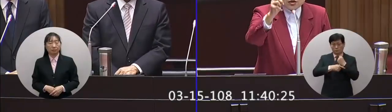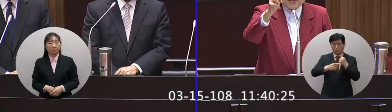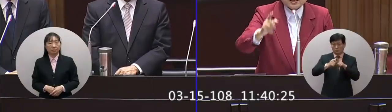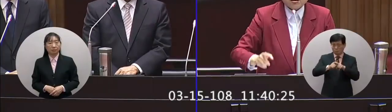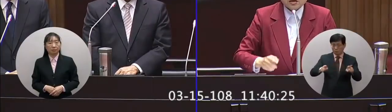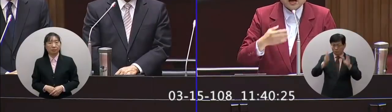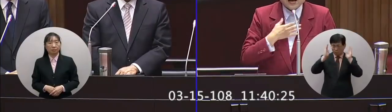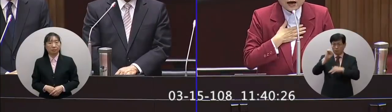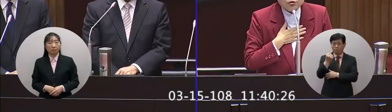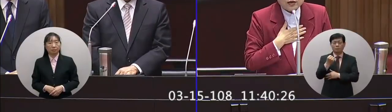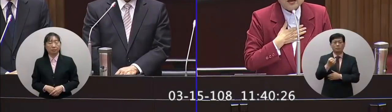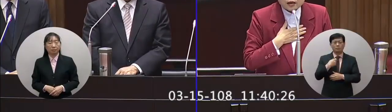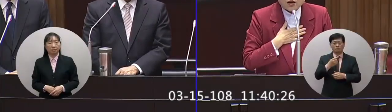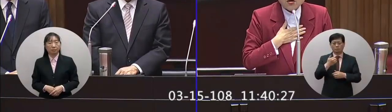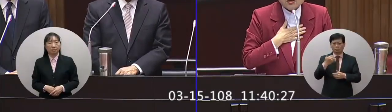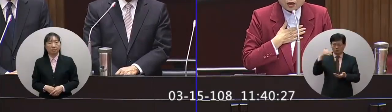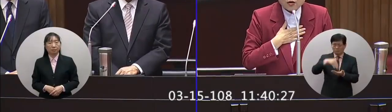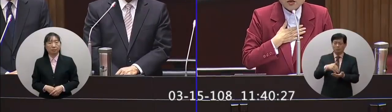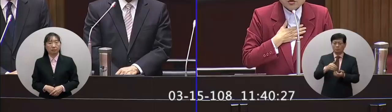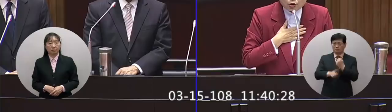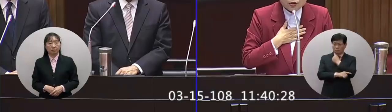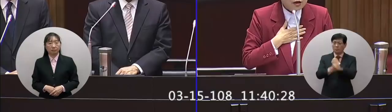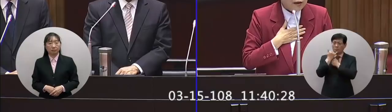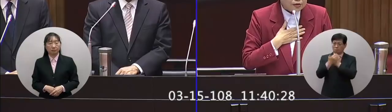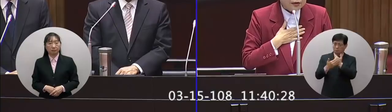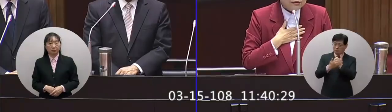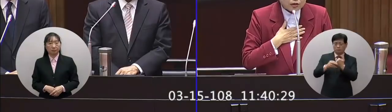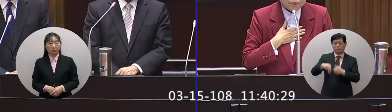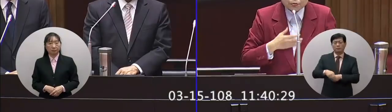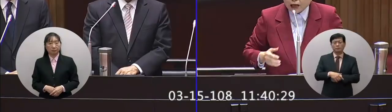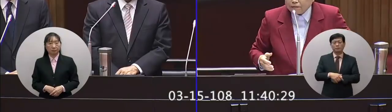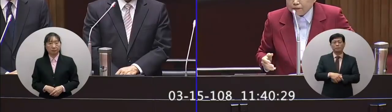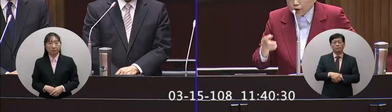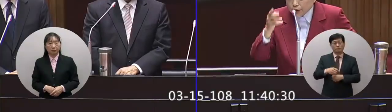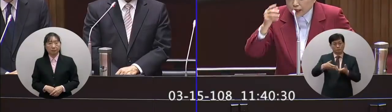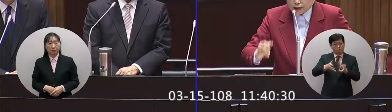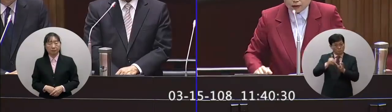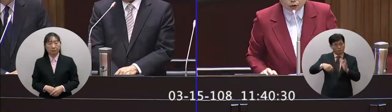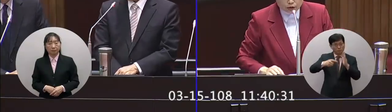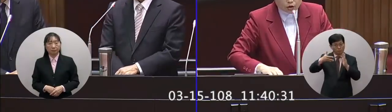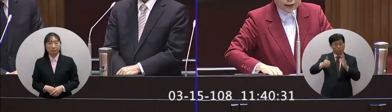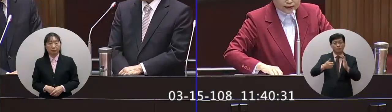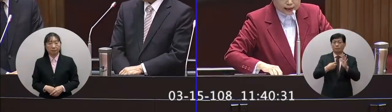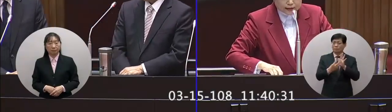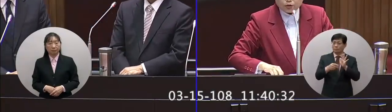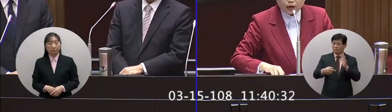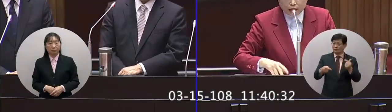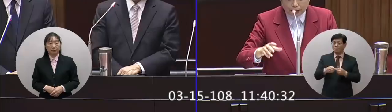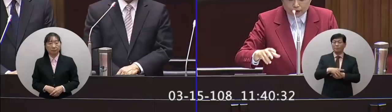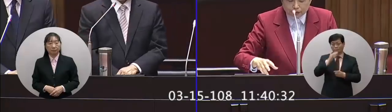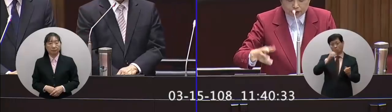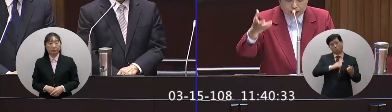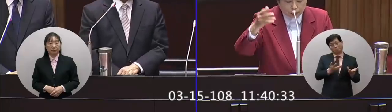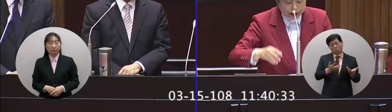正義最後人民一道一個安全的一道一道最後一道防線所以部長院長我的說法是這樣子